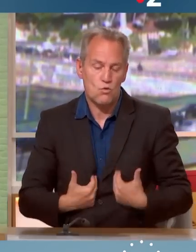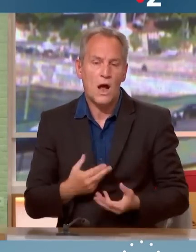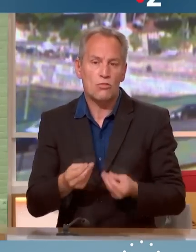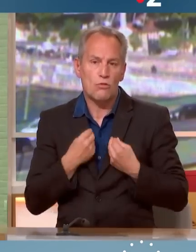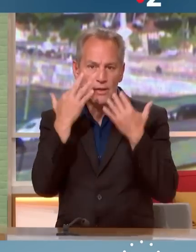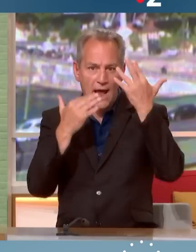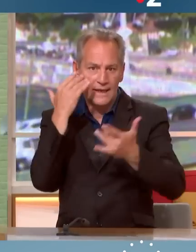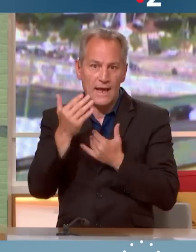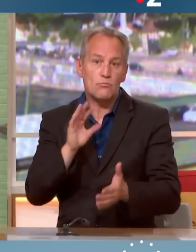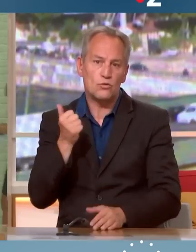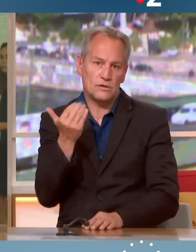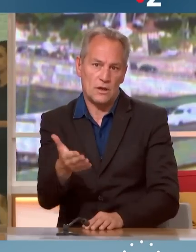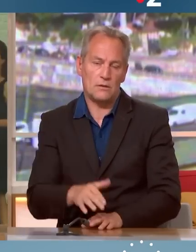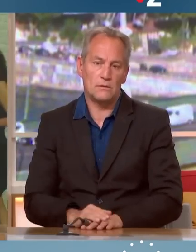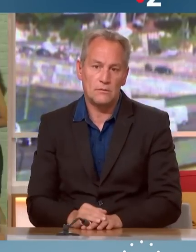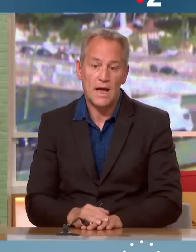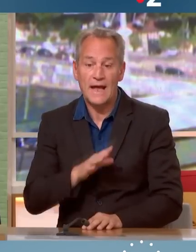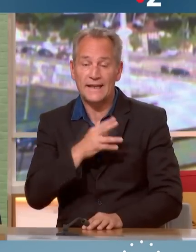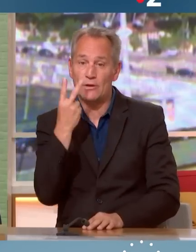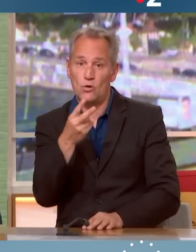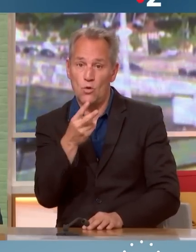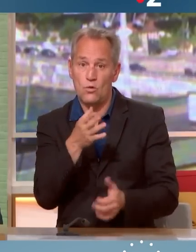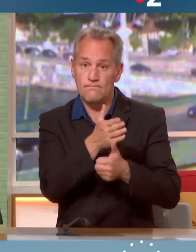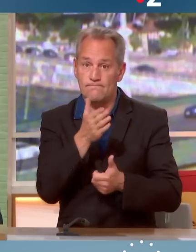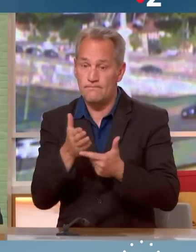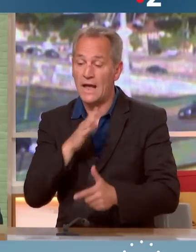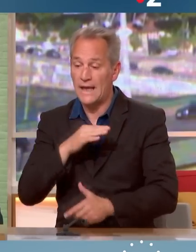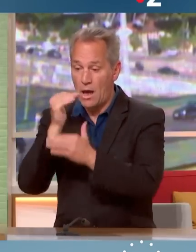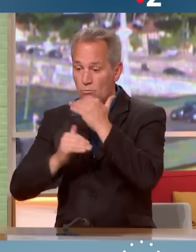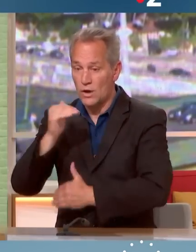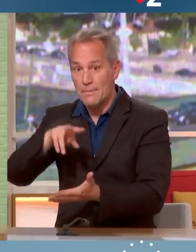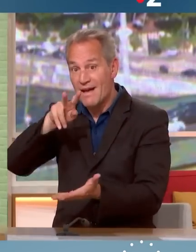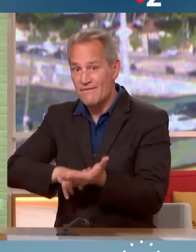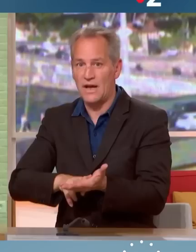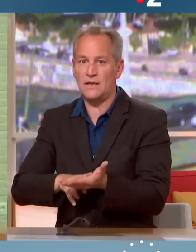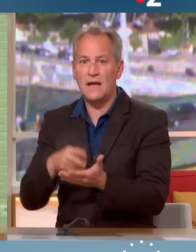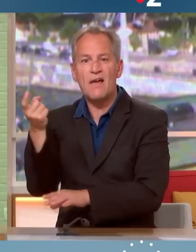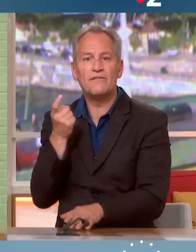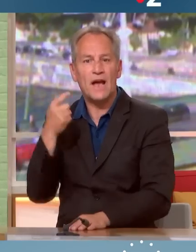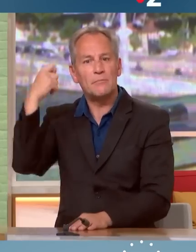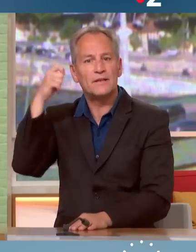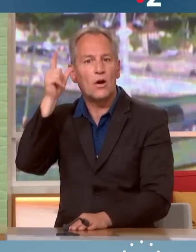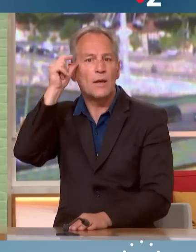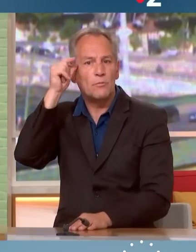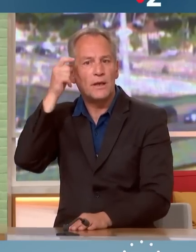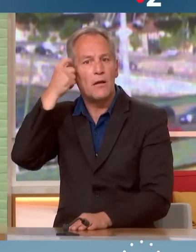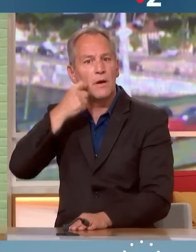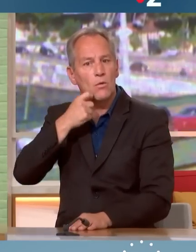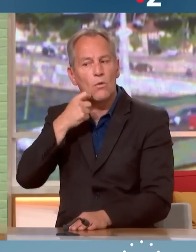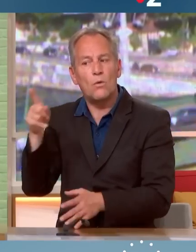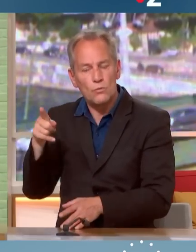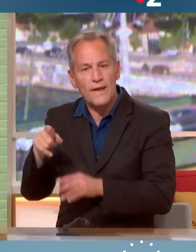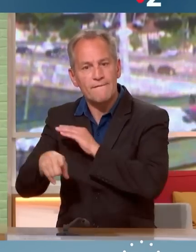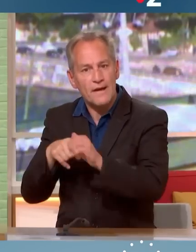deux possibilités. Un programme qui est réaliste et qui est porté par le président de la République. Et un programme qui est